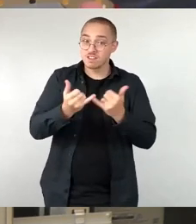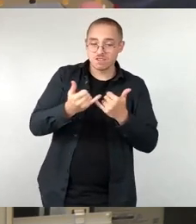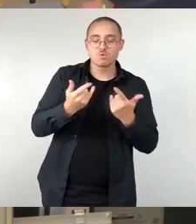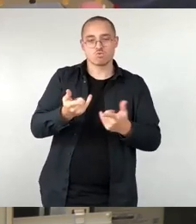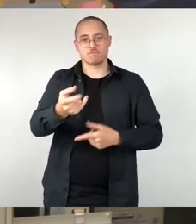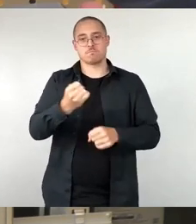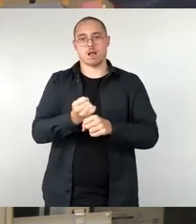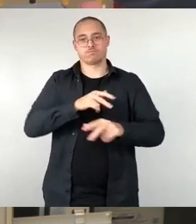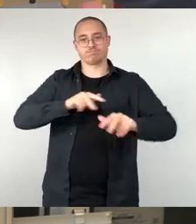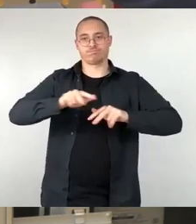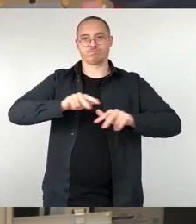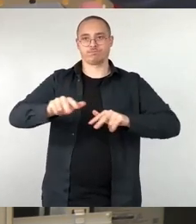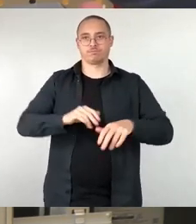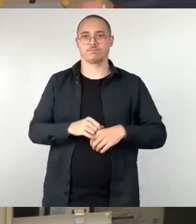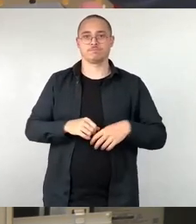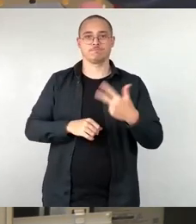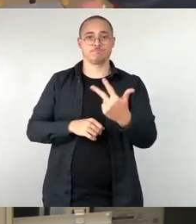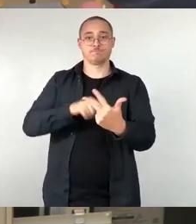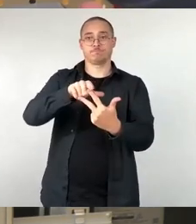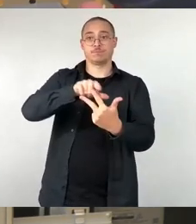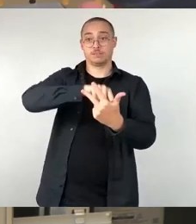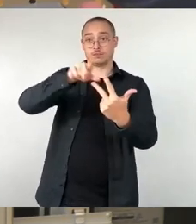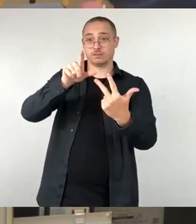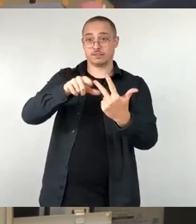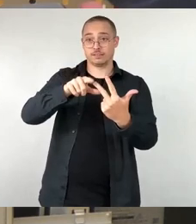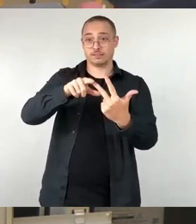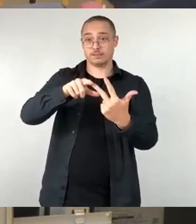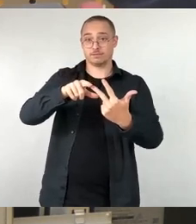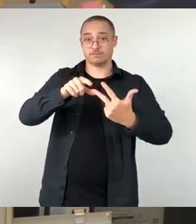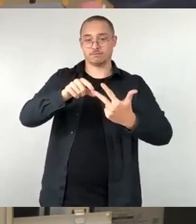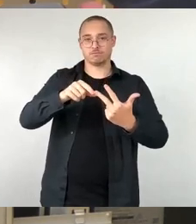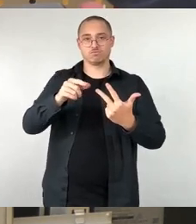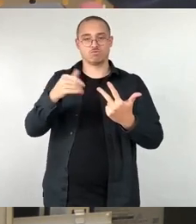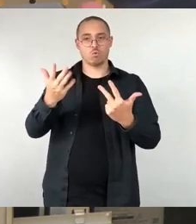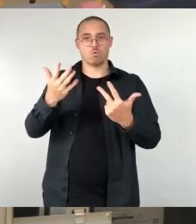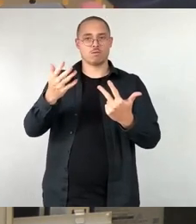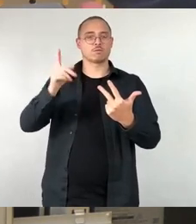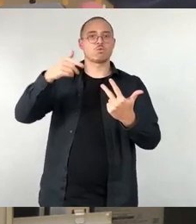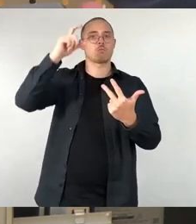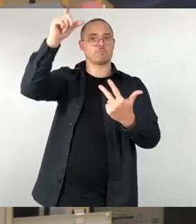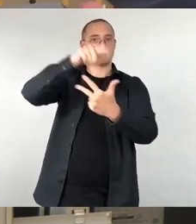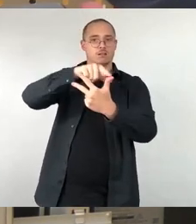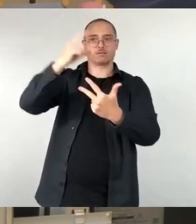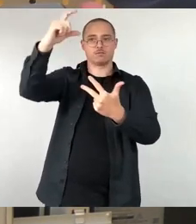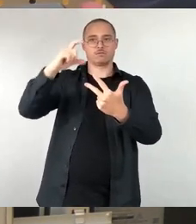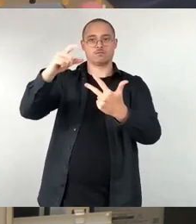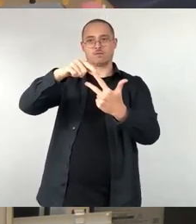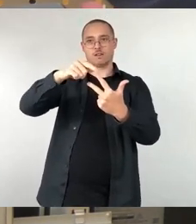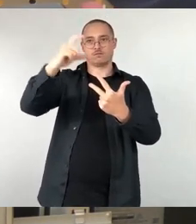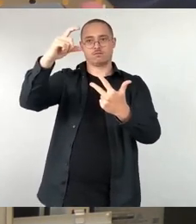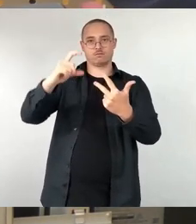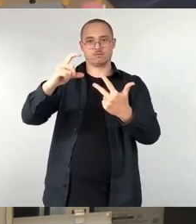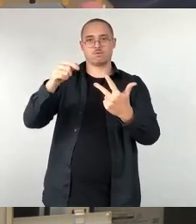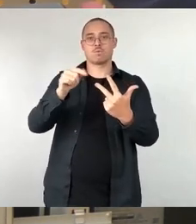als drittes, also der Klimakoordinationsstelle ist top-down und dann haben wir bottom-up sozusagen den